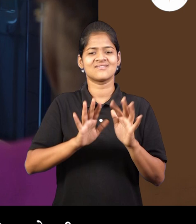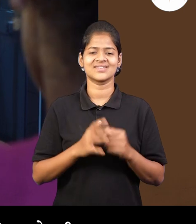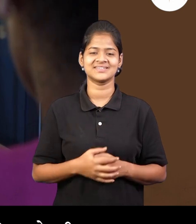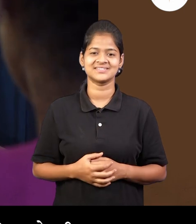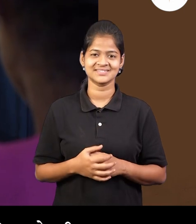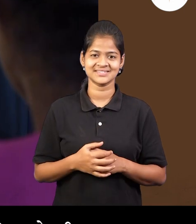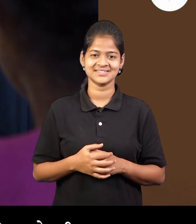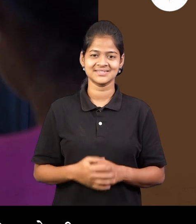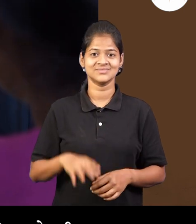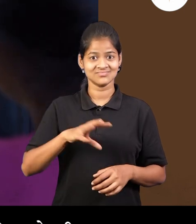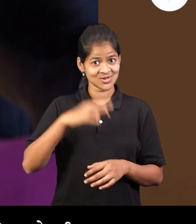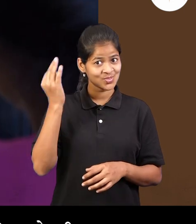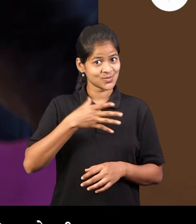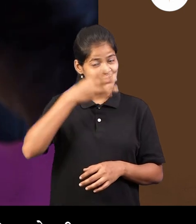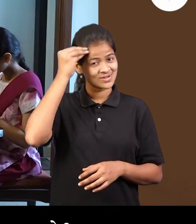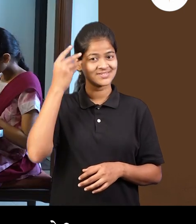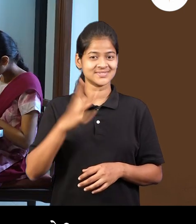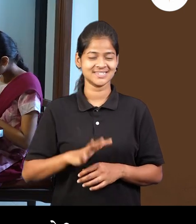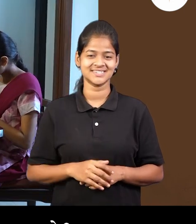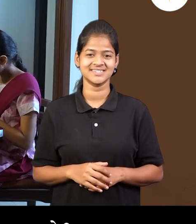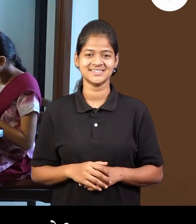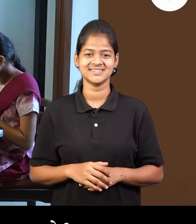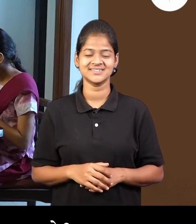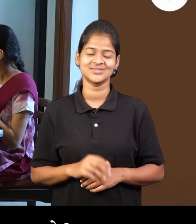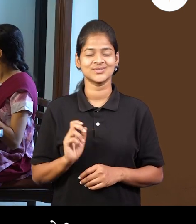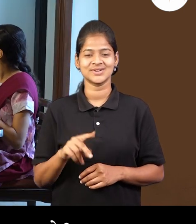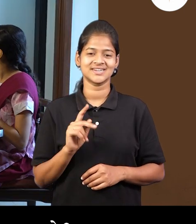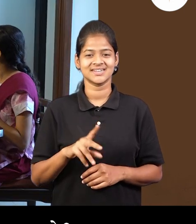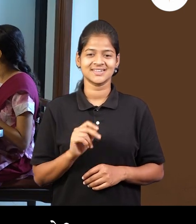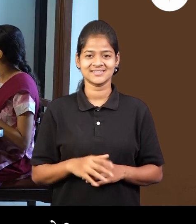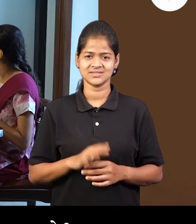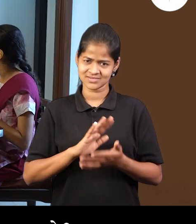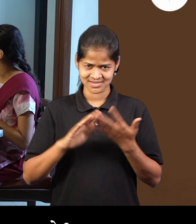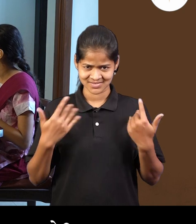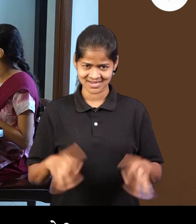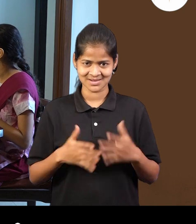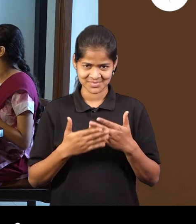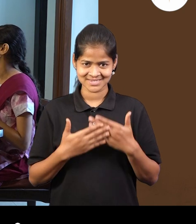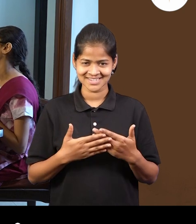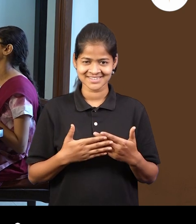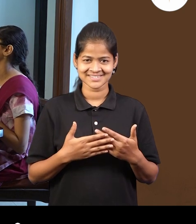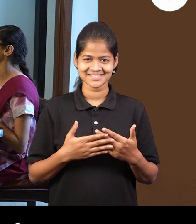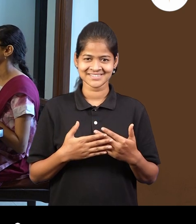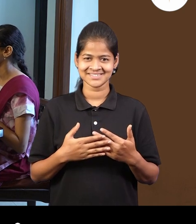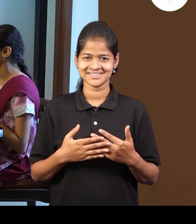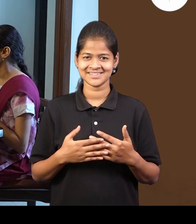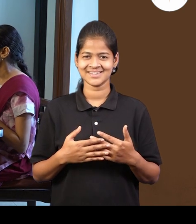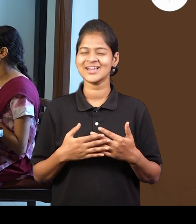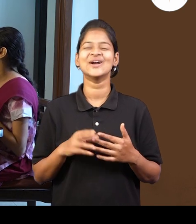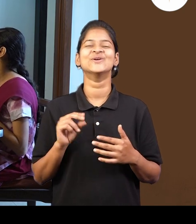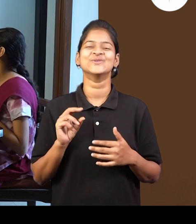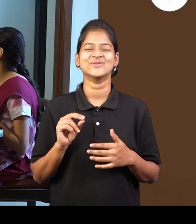अरे वा आज मिया नवीना चिकलोकी बर्चला जाले का तो तुमसा अब्यासाला बस्टनार का